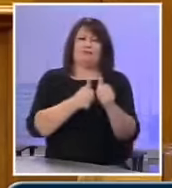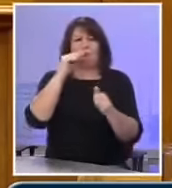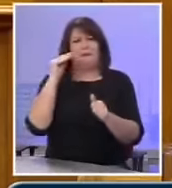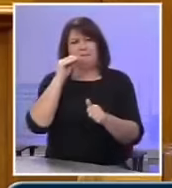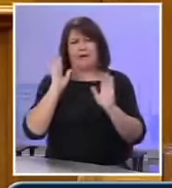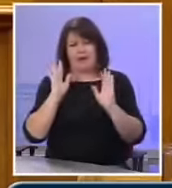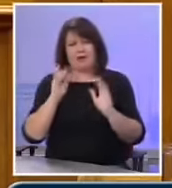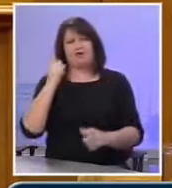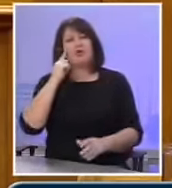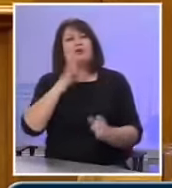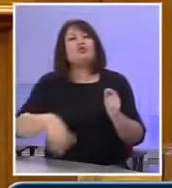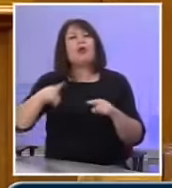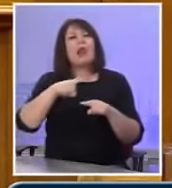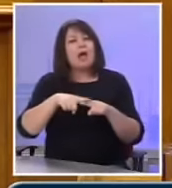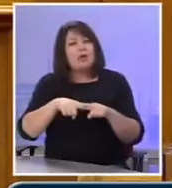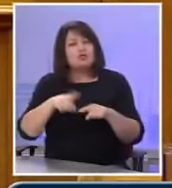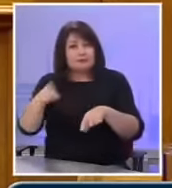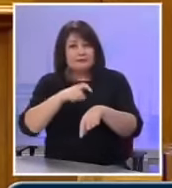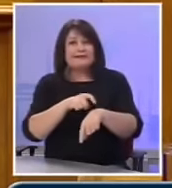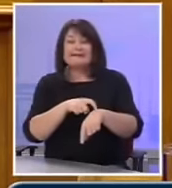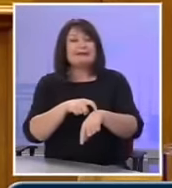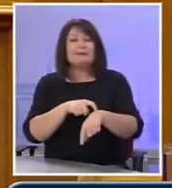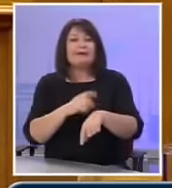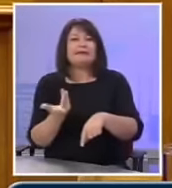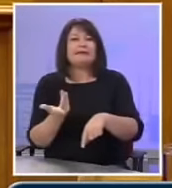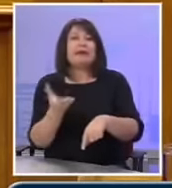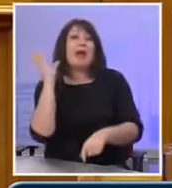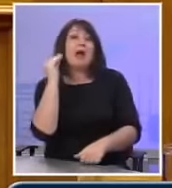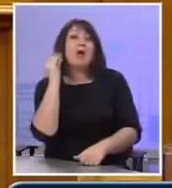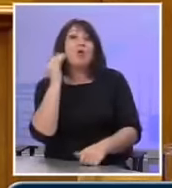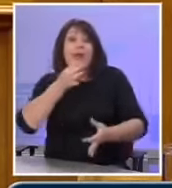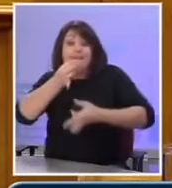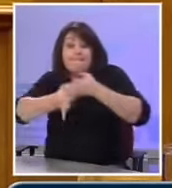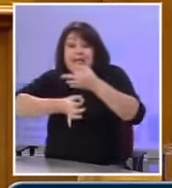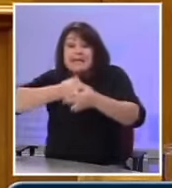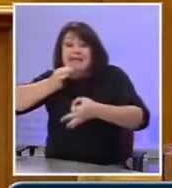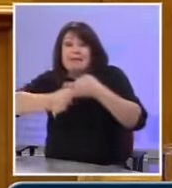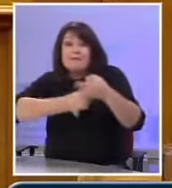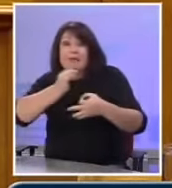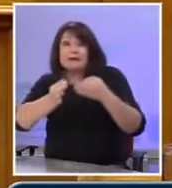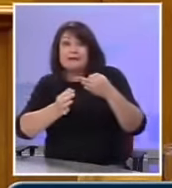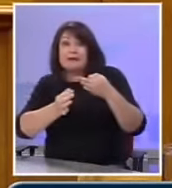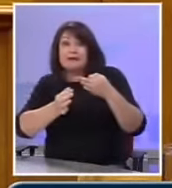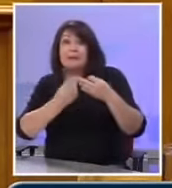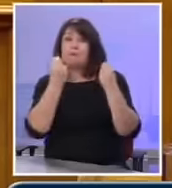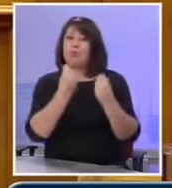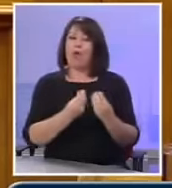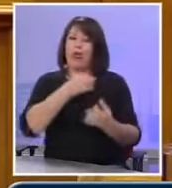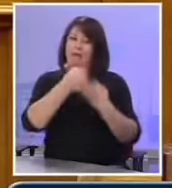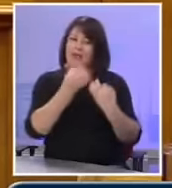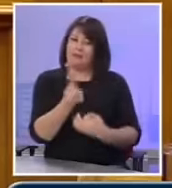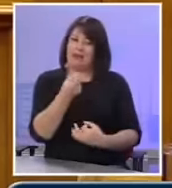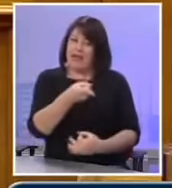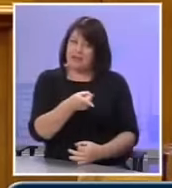ελληνικός λαός αυτή τη στιγμή ακούει επιχειρήματα και αυτός που έχει τα καλύτερα επιχειρήματα